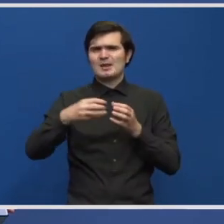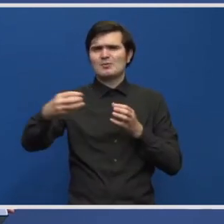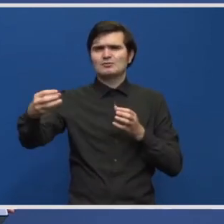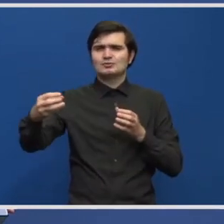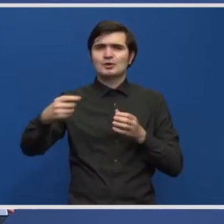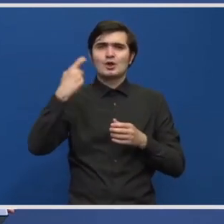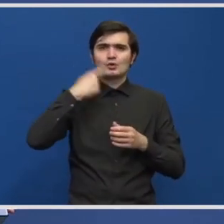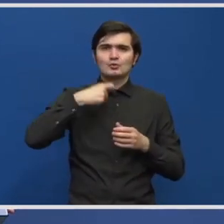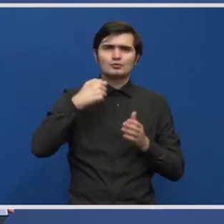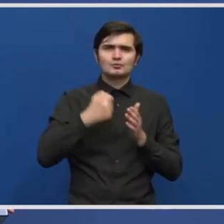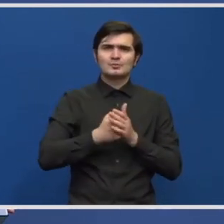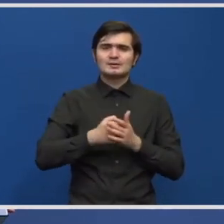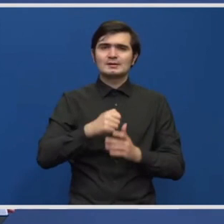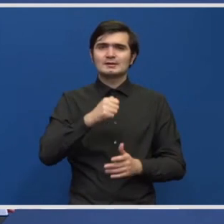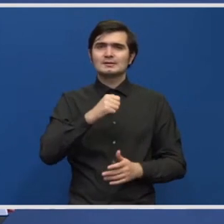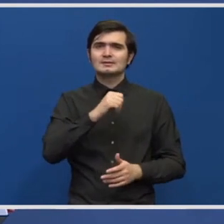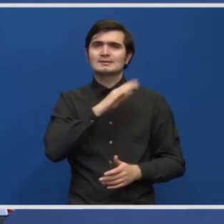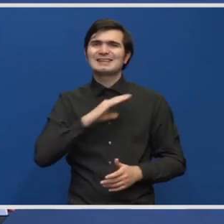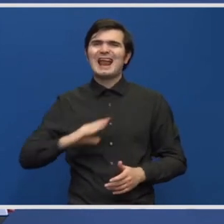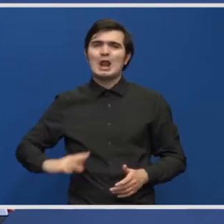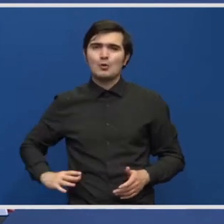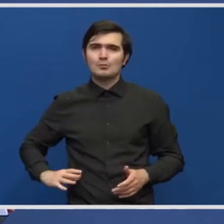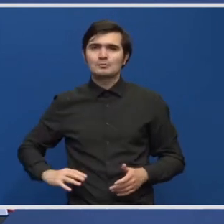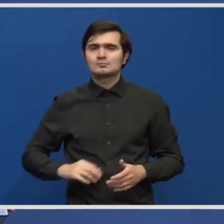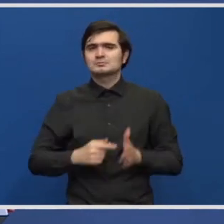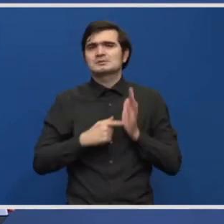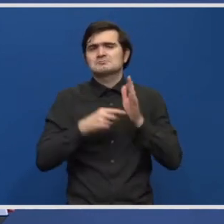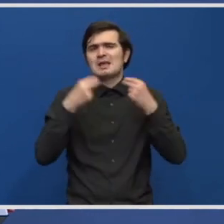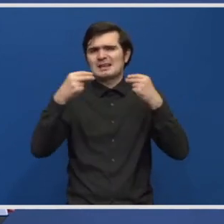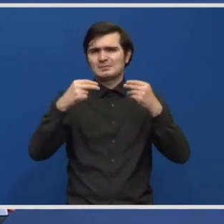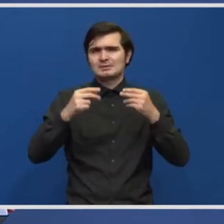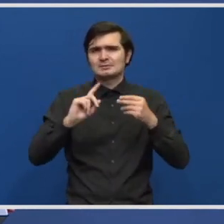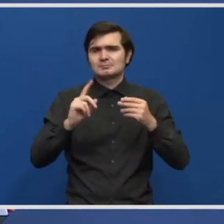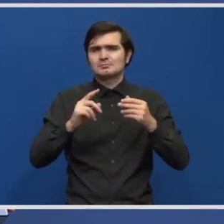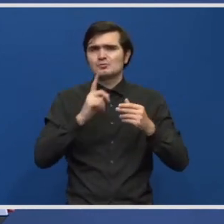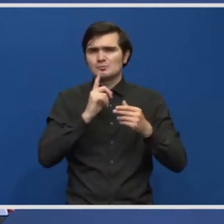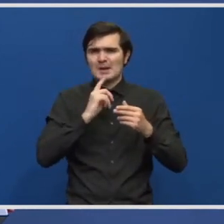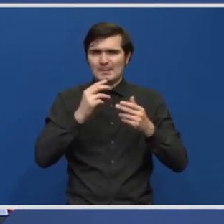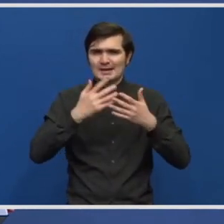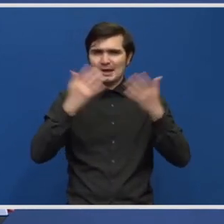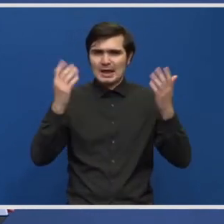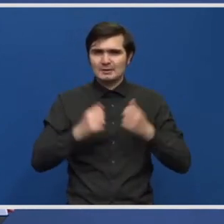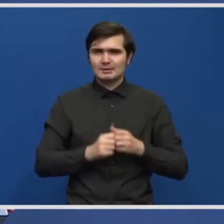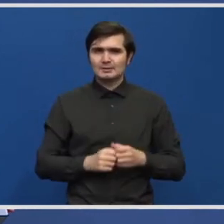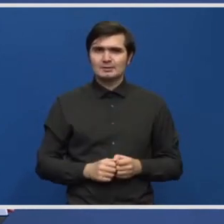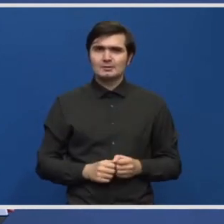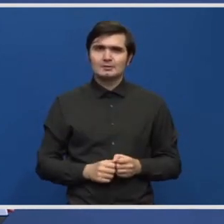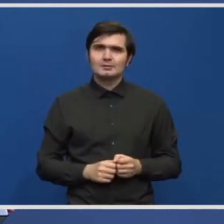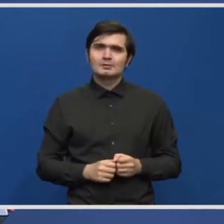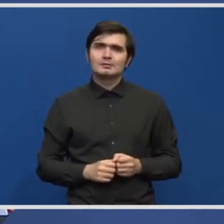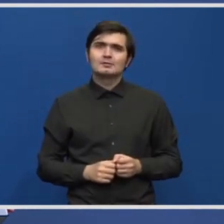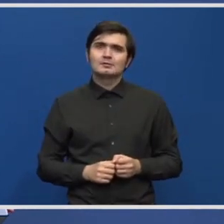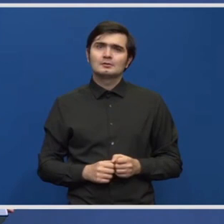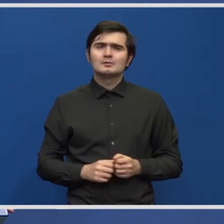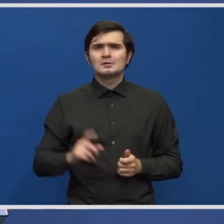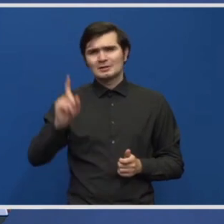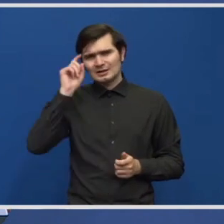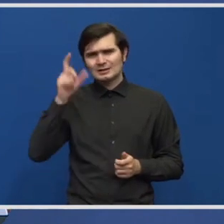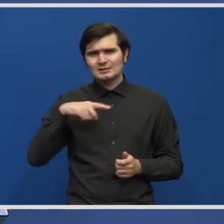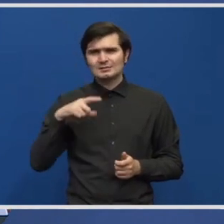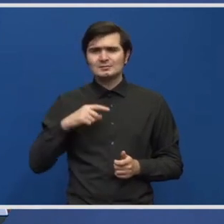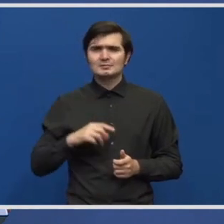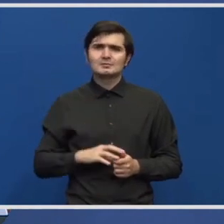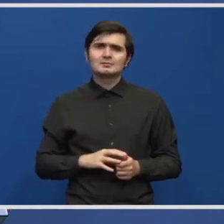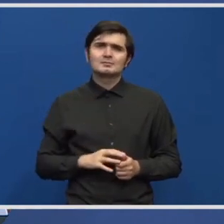între Cluj și Zalău, ca să nu dau niște nume de localități care nu spun așa de mult. Și acolo, cred că sunt 70 de